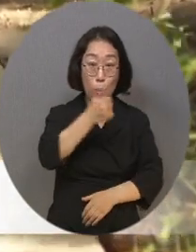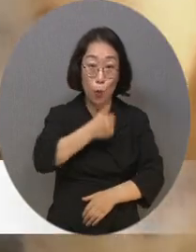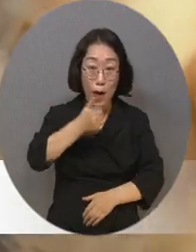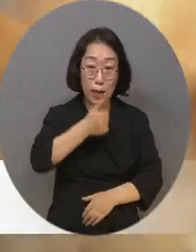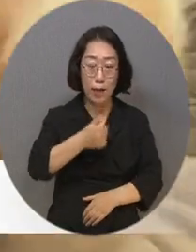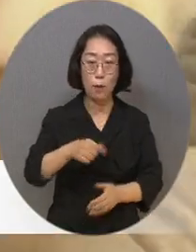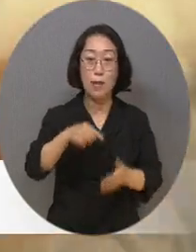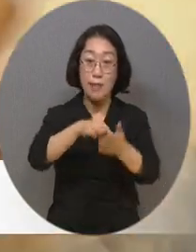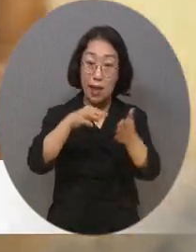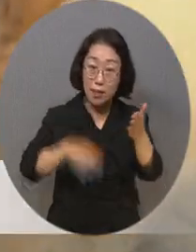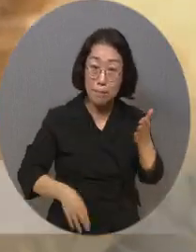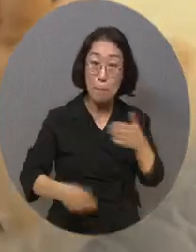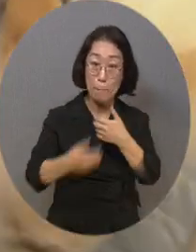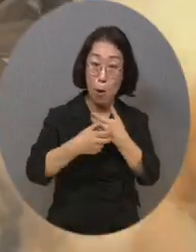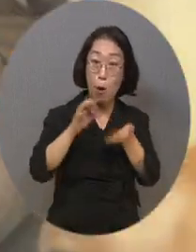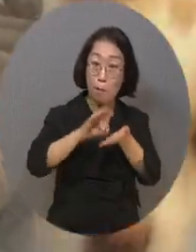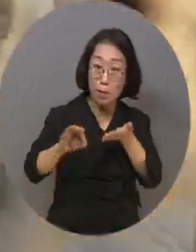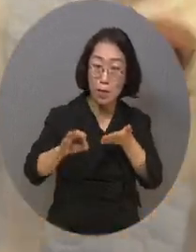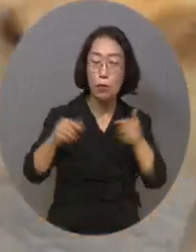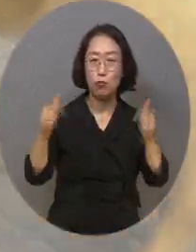부가가치세도 면제됩니다.